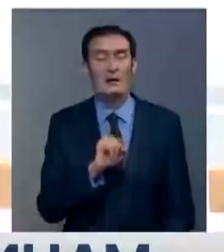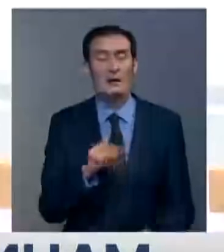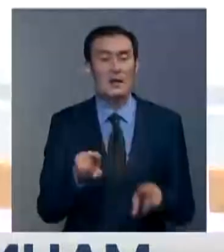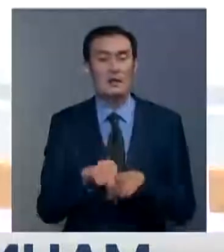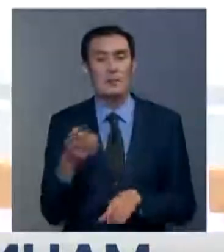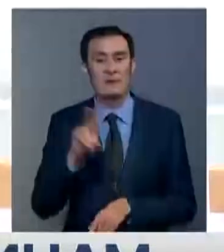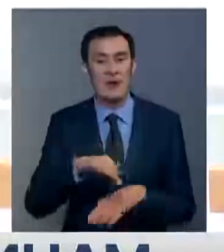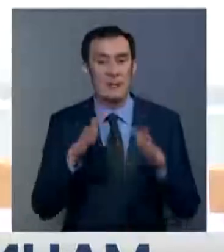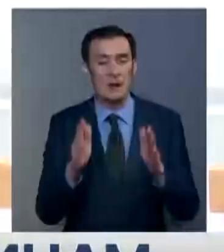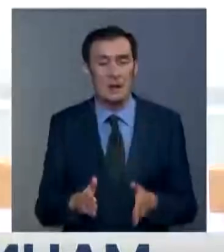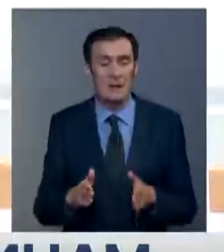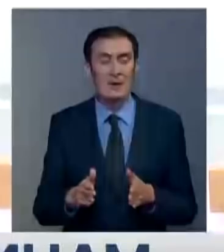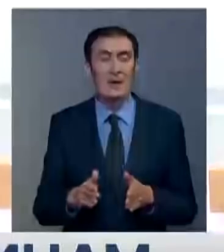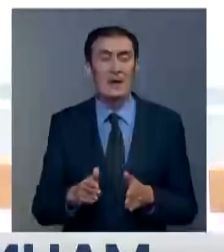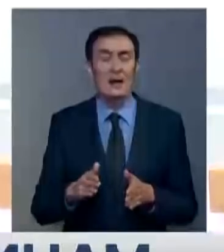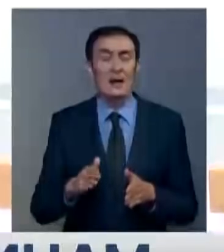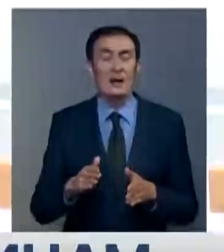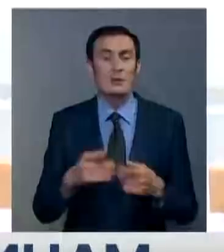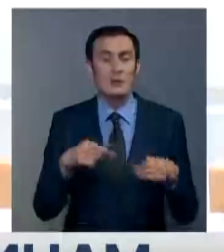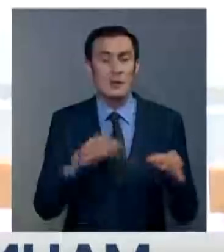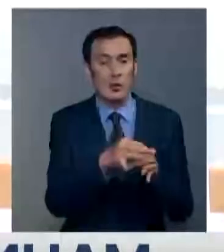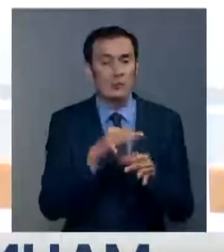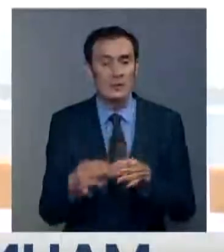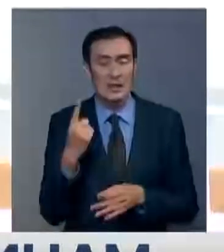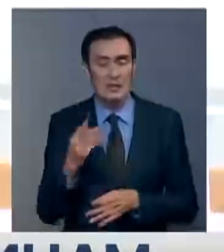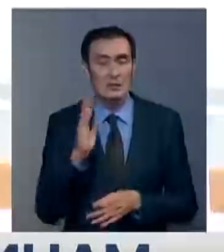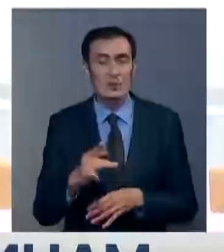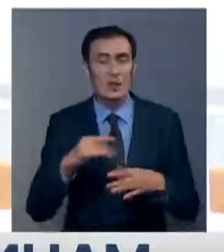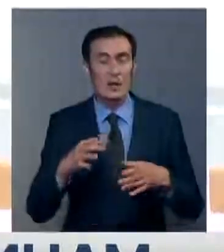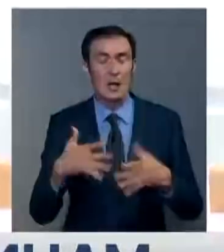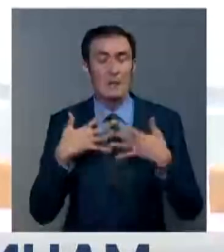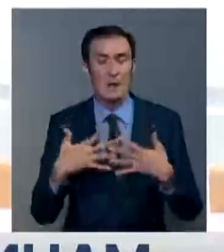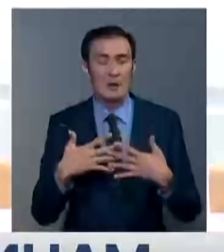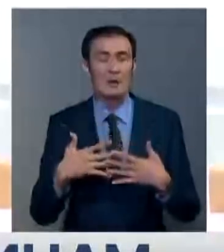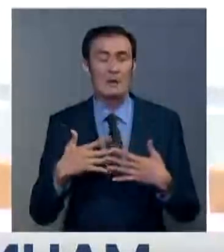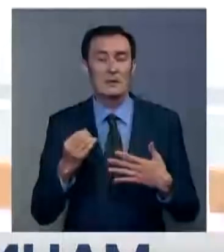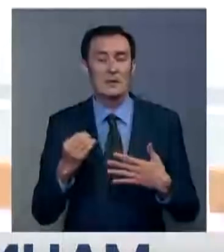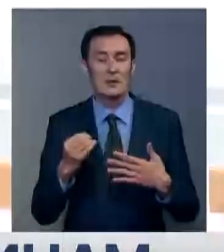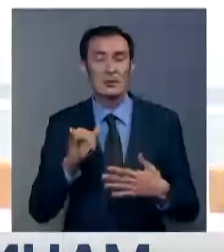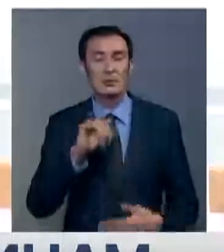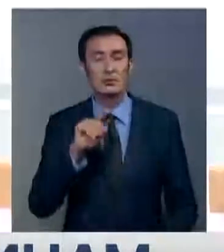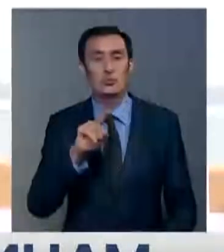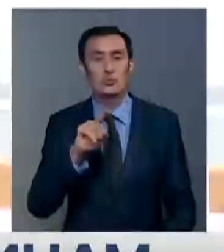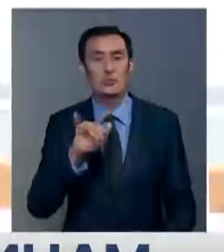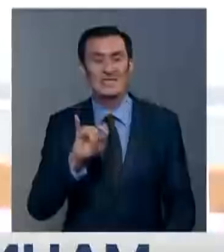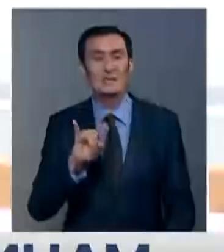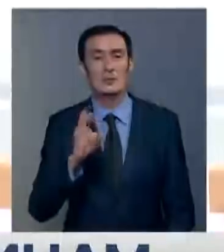аппарата в Алтенцаринский-Сарокольский регион, 1 аппарат в Мендогору и 1 аппарат в Узункольский район.